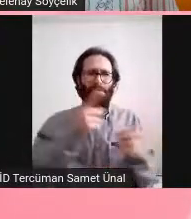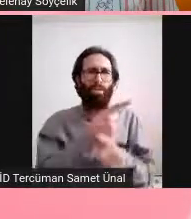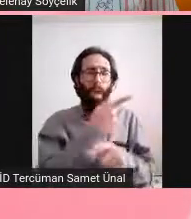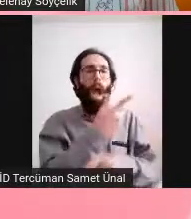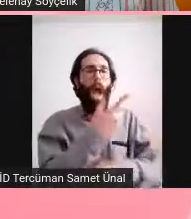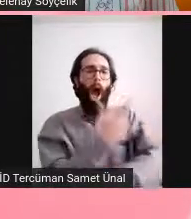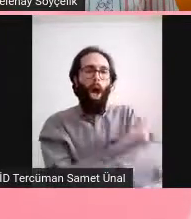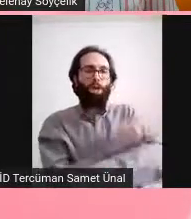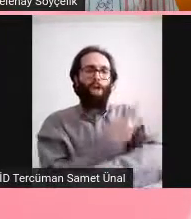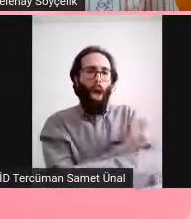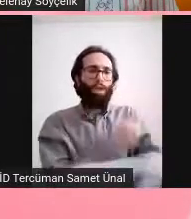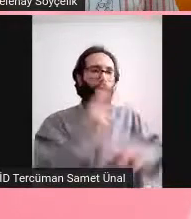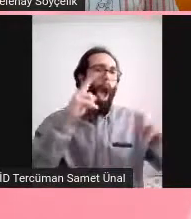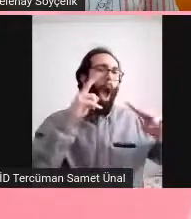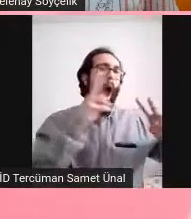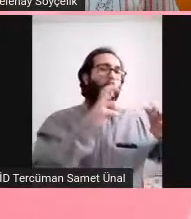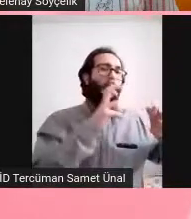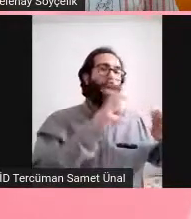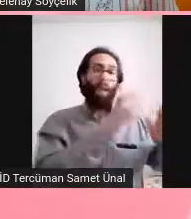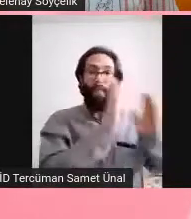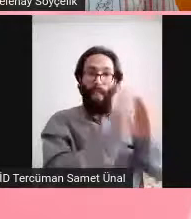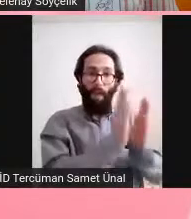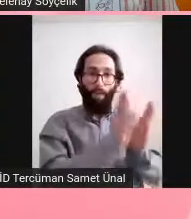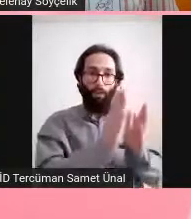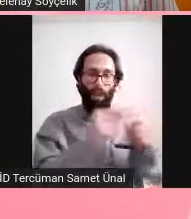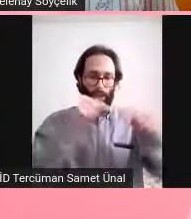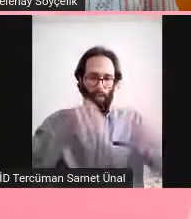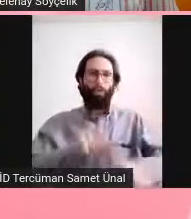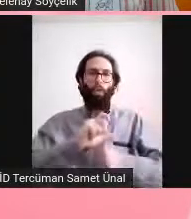azından daha çok şey biliniyor olurdu. Gide.